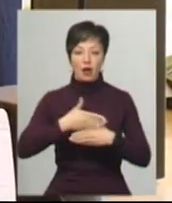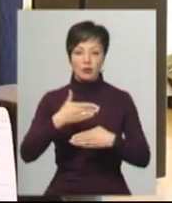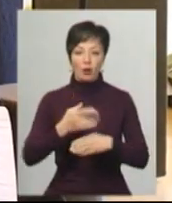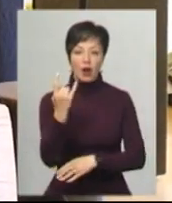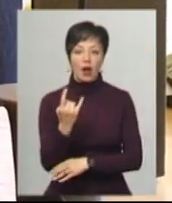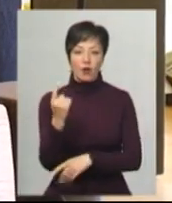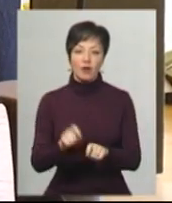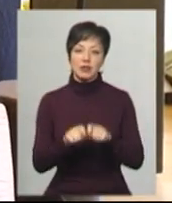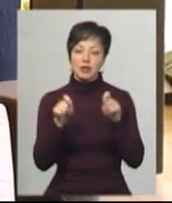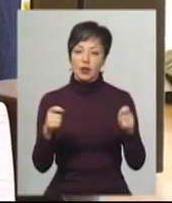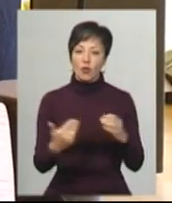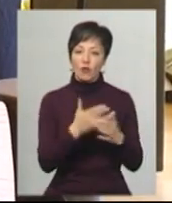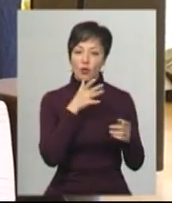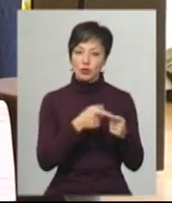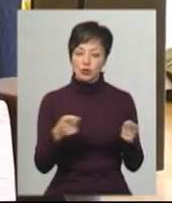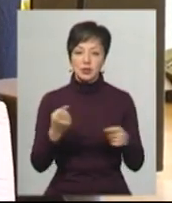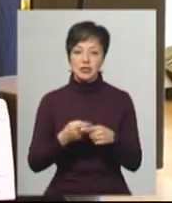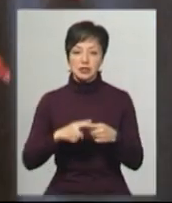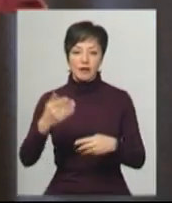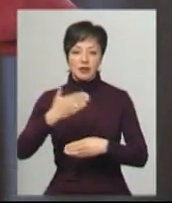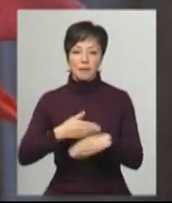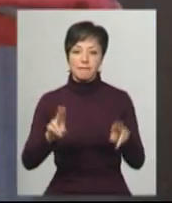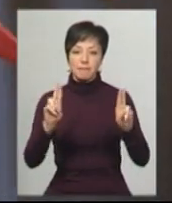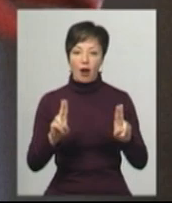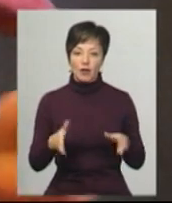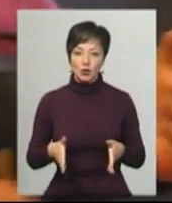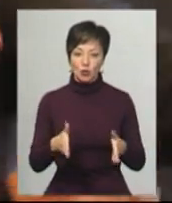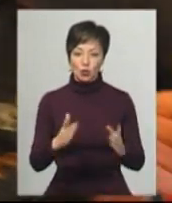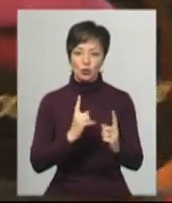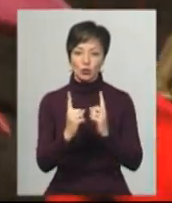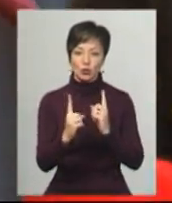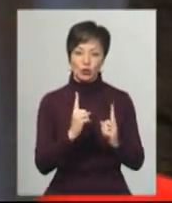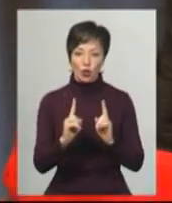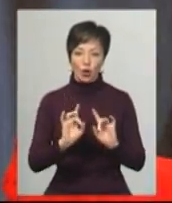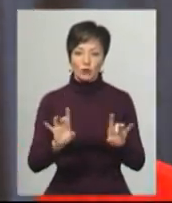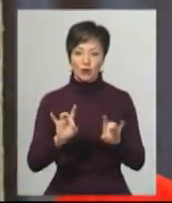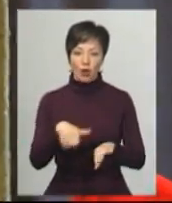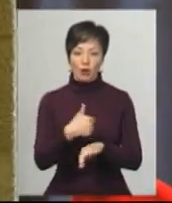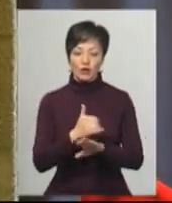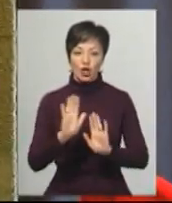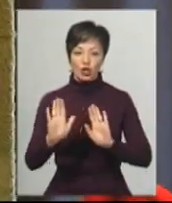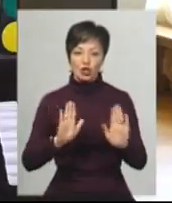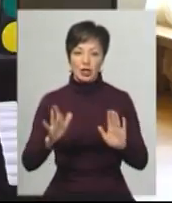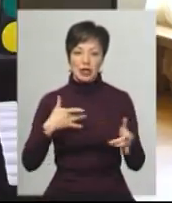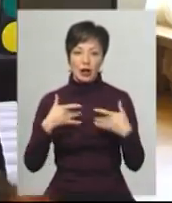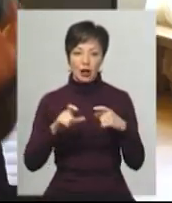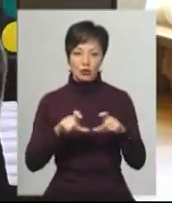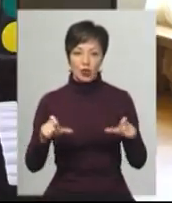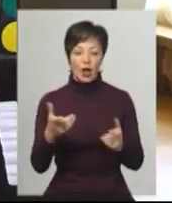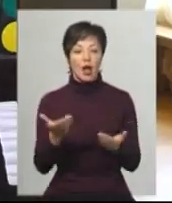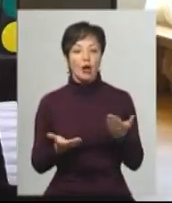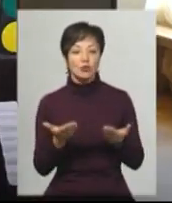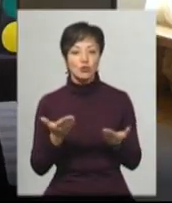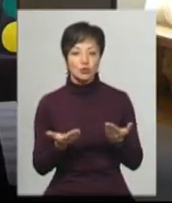до відкриття нового театрального сезону. Ця вистава про правила дорожнього руху, розповідає головний режисер театру Сергій Брижань. Якщо